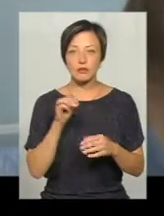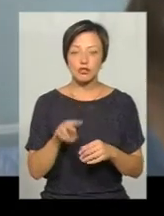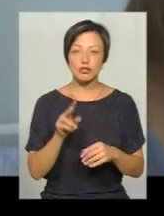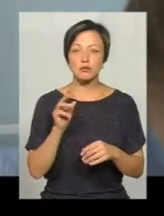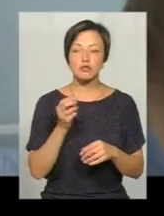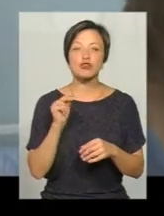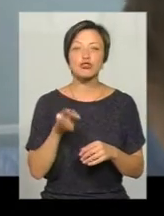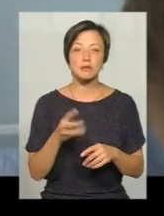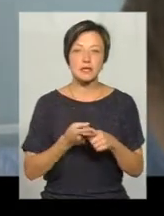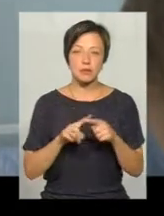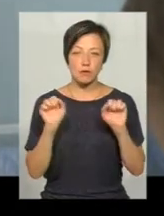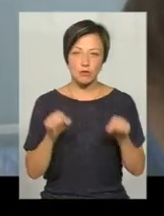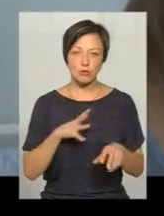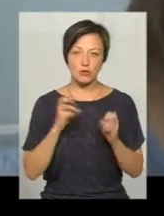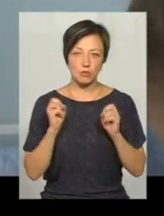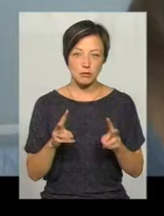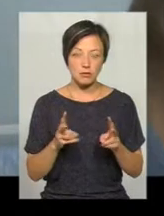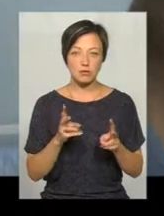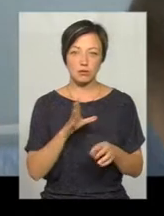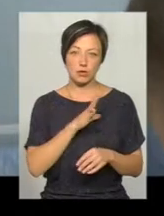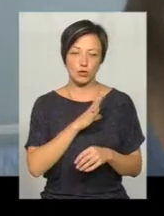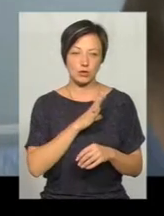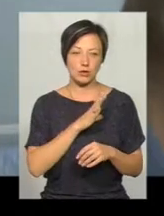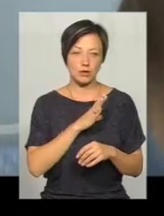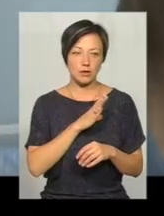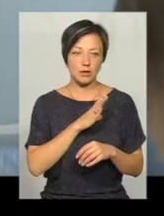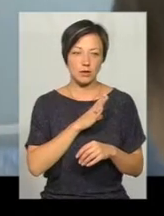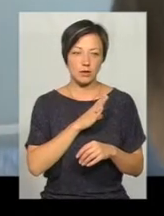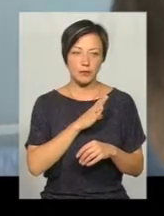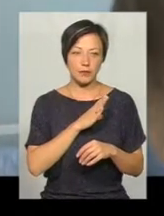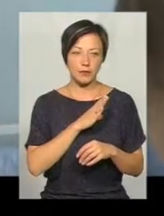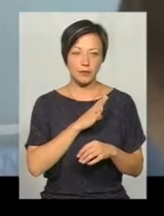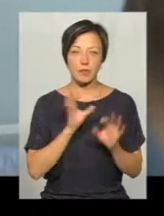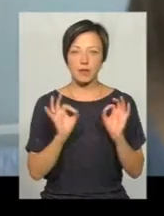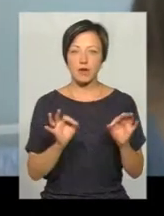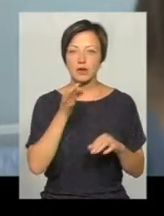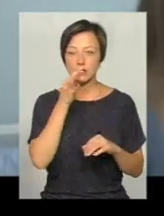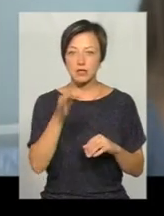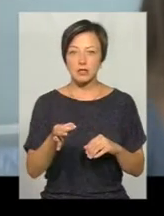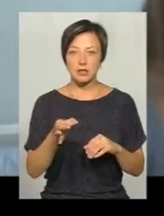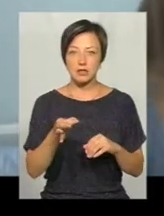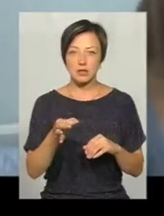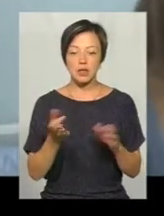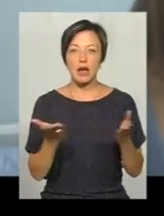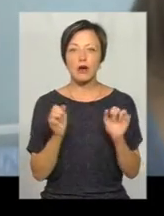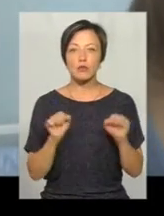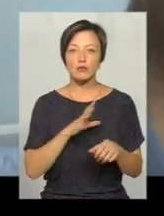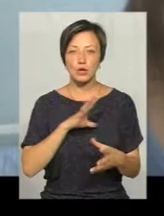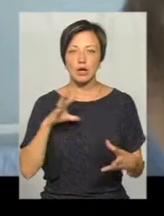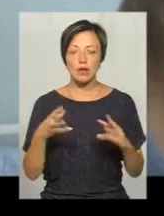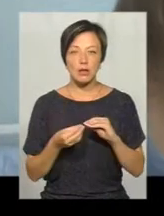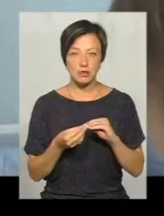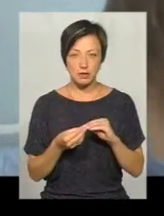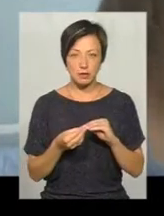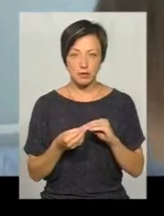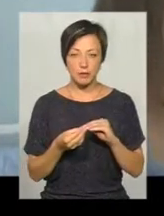може бути, які можуть бути наслідки.